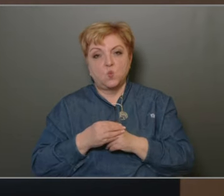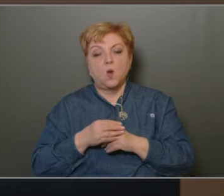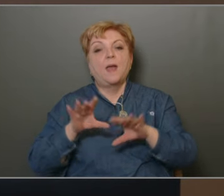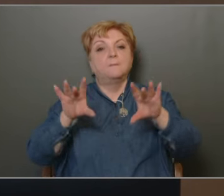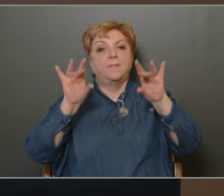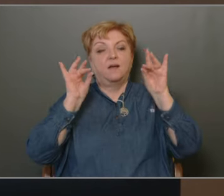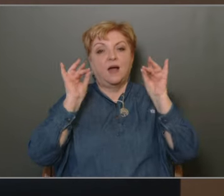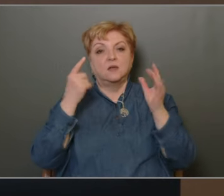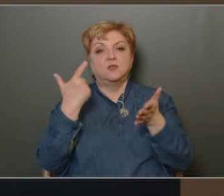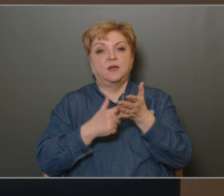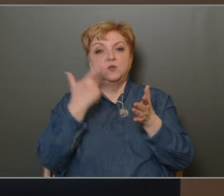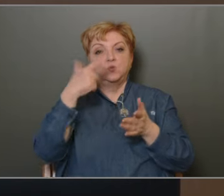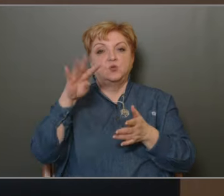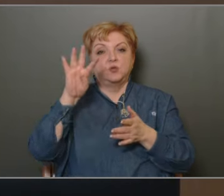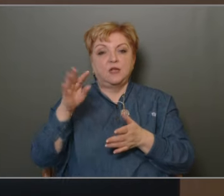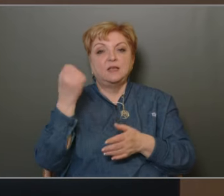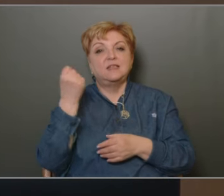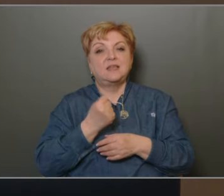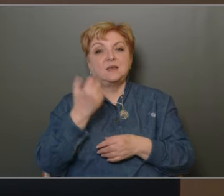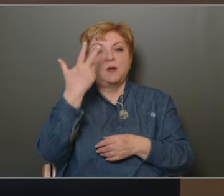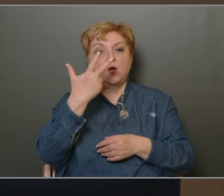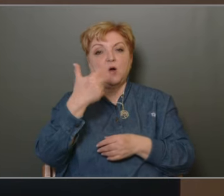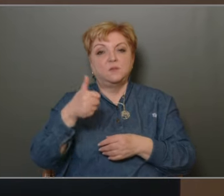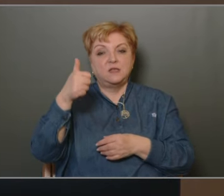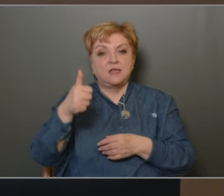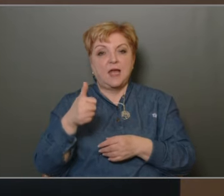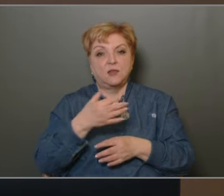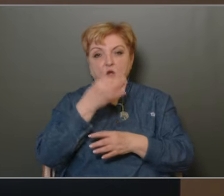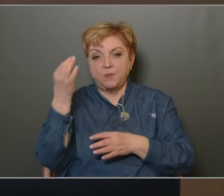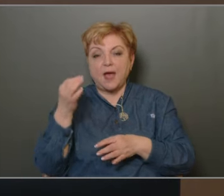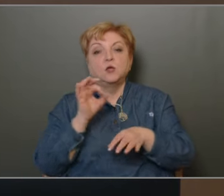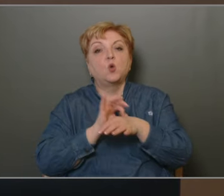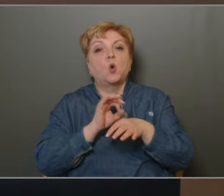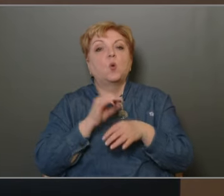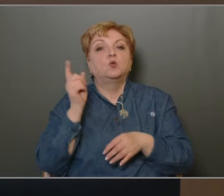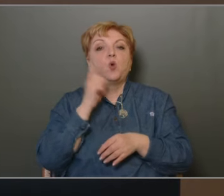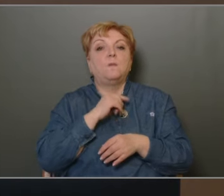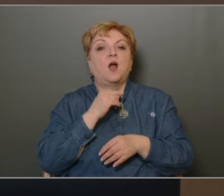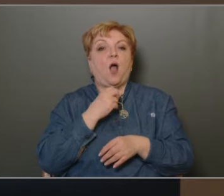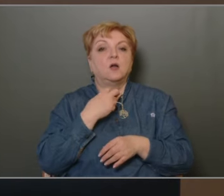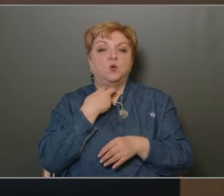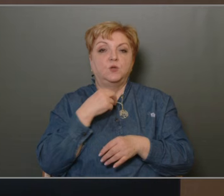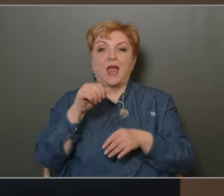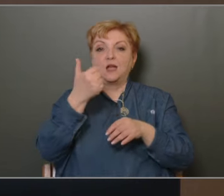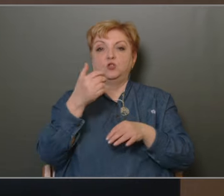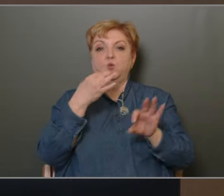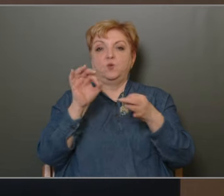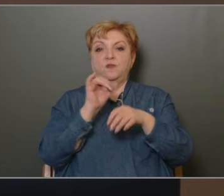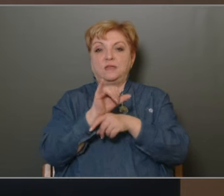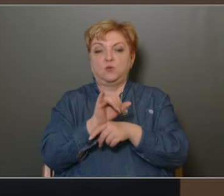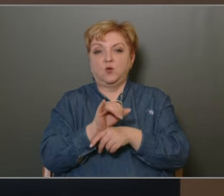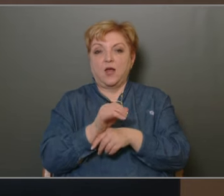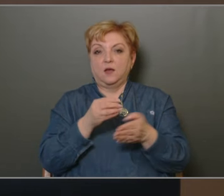megválasztja a 2024. december 31 napjáig dr. Tomka Györgyöt az első ügyvezetőnek,